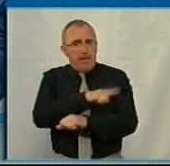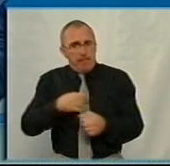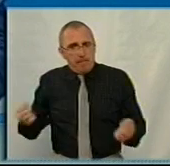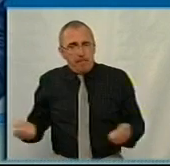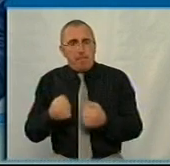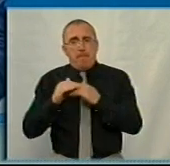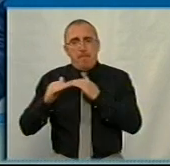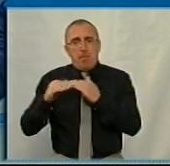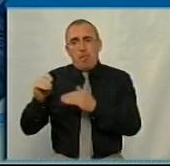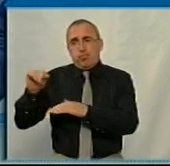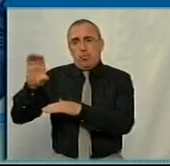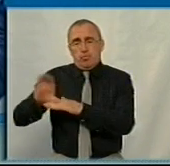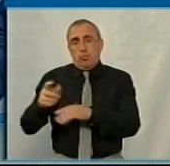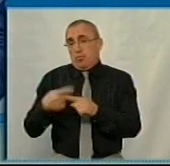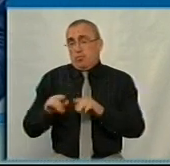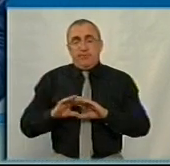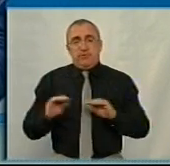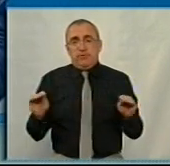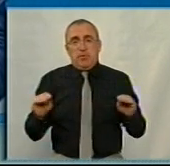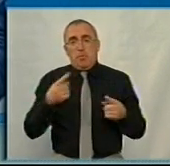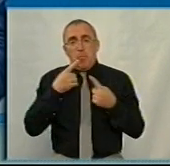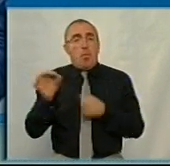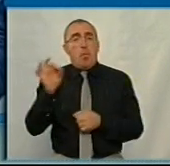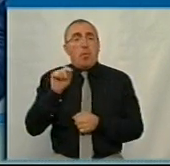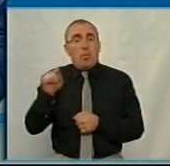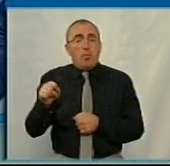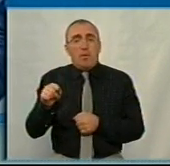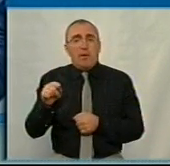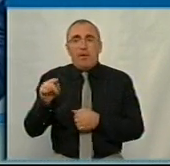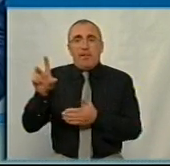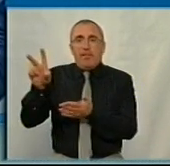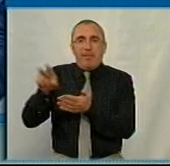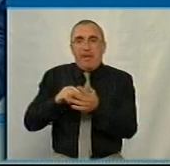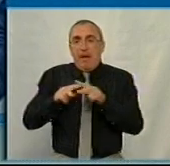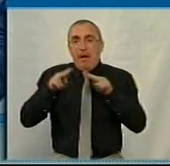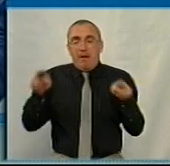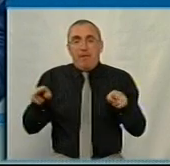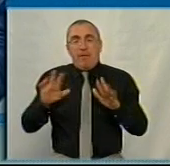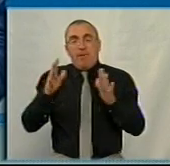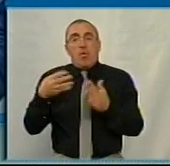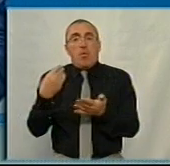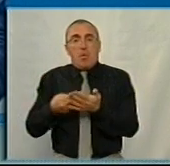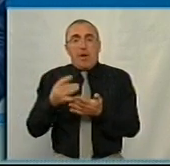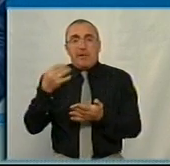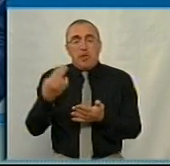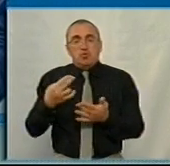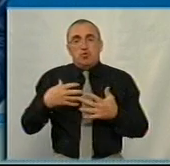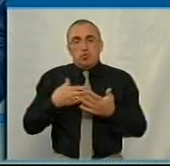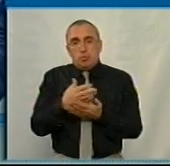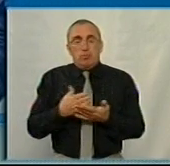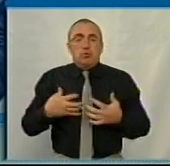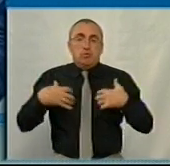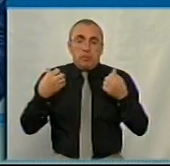рахунок місцевих бюджетів. Ось і все. Мова йде про те, що ми не дублюємо в жодному випадку гроші Національної служби здоров'я. І не